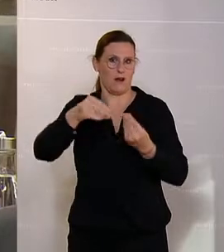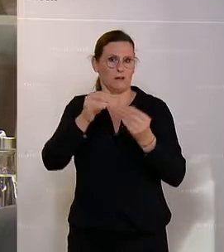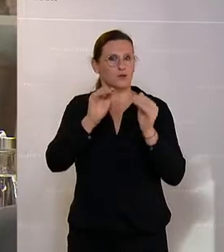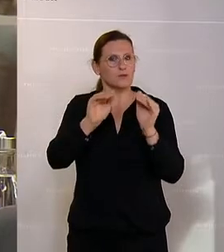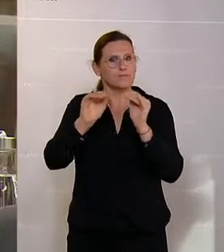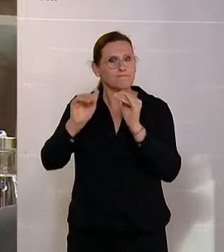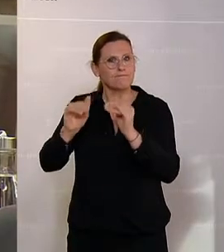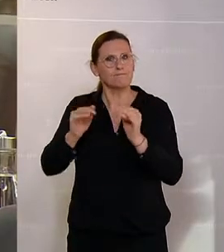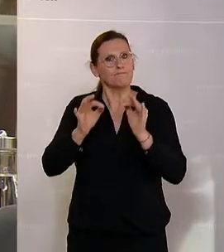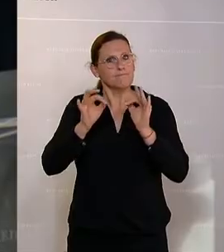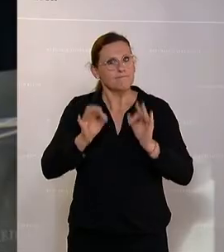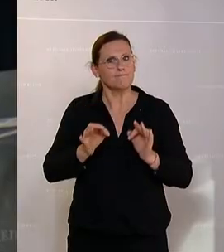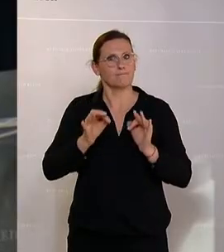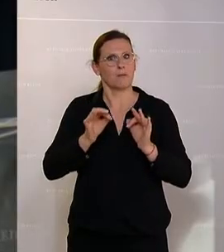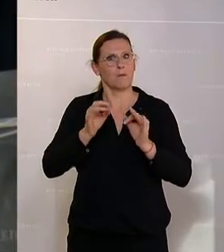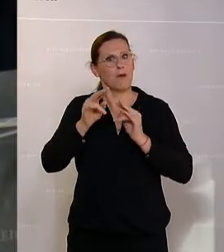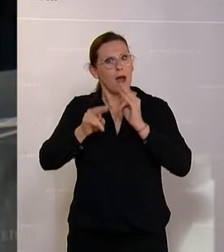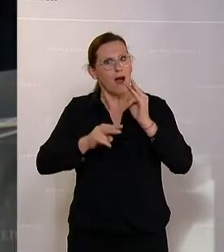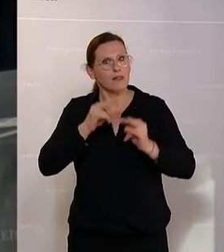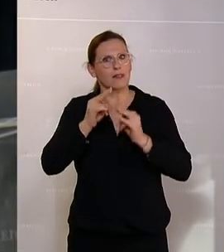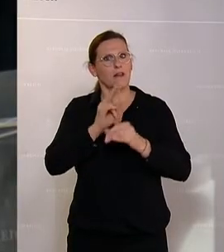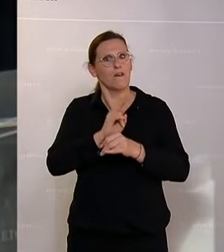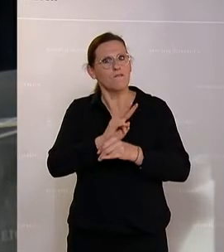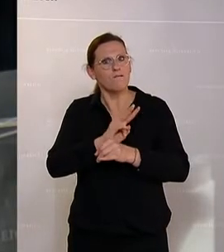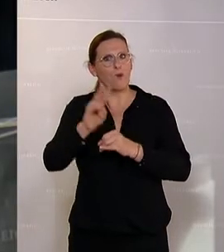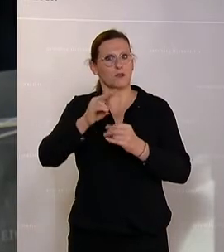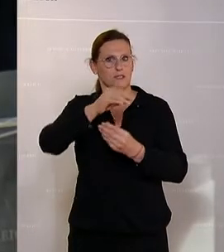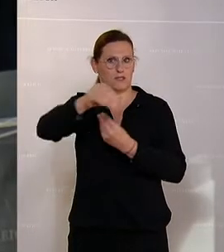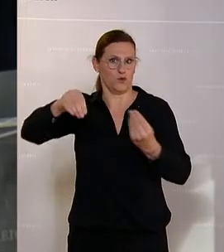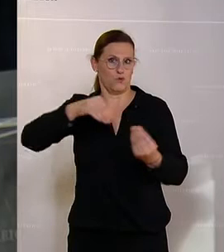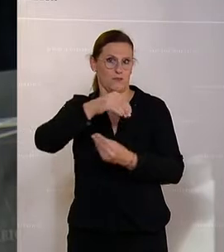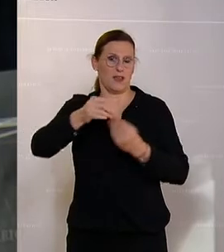sorgsam behandeln und vorsichtig mit ihr umgehen.